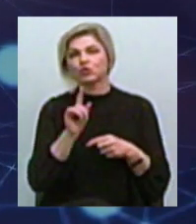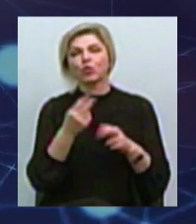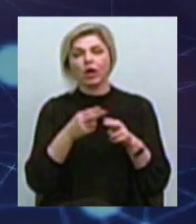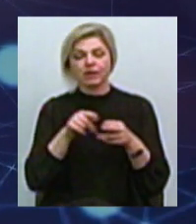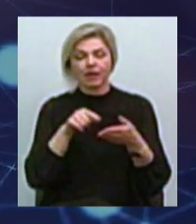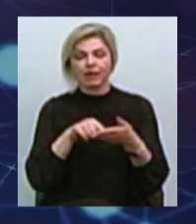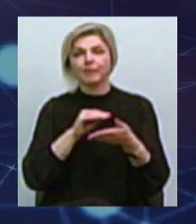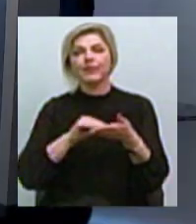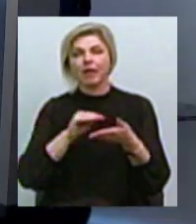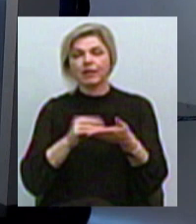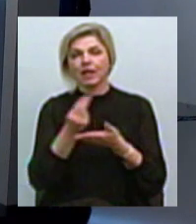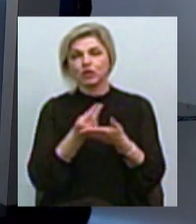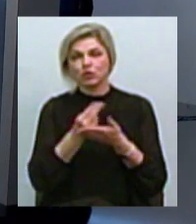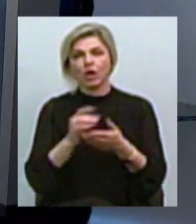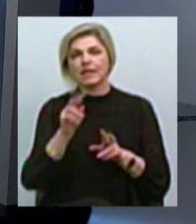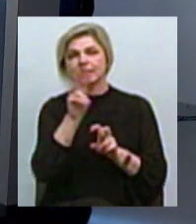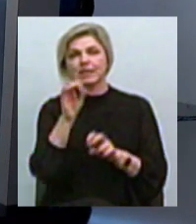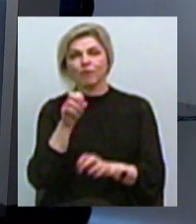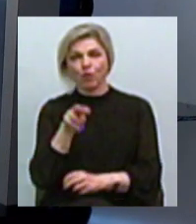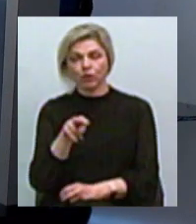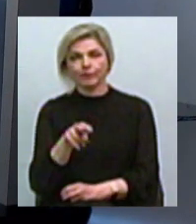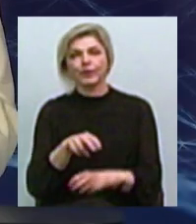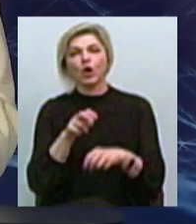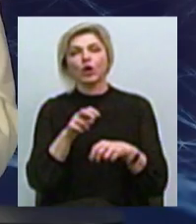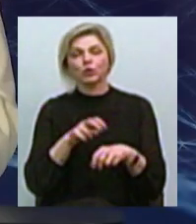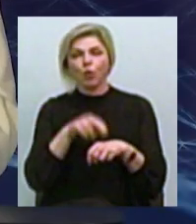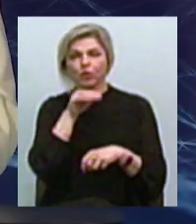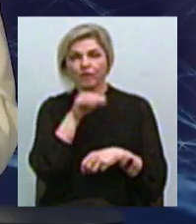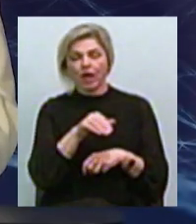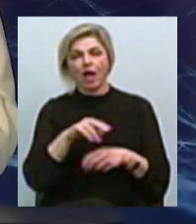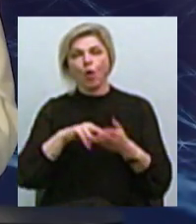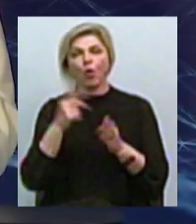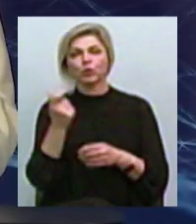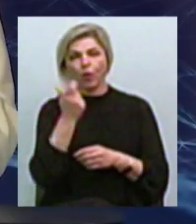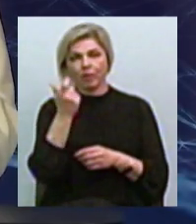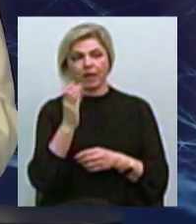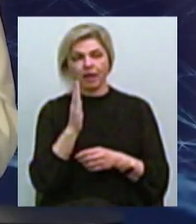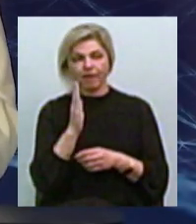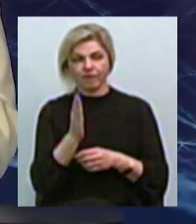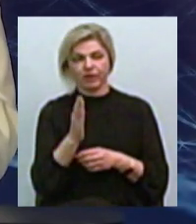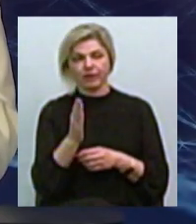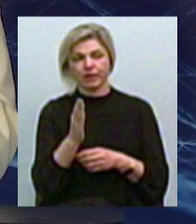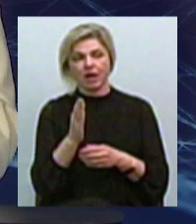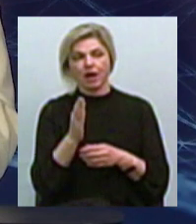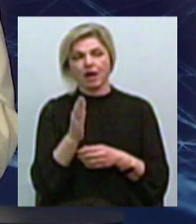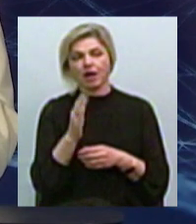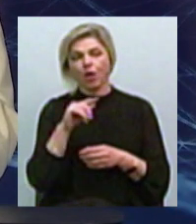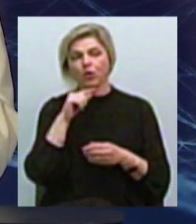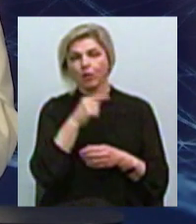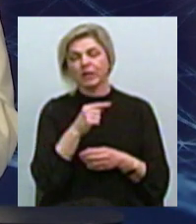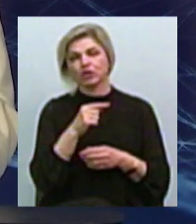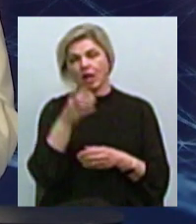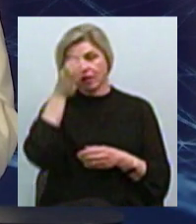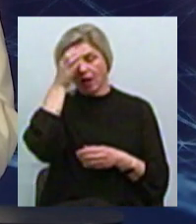говоримо з нашим гостем Андрій Зінченко, доктор філософії в економіці, це так по-новому звучить кандидат економічних наук, як ви мені розповіли, так?